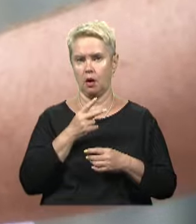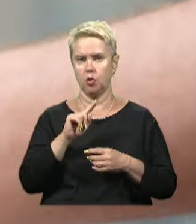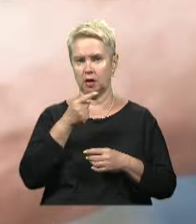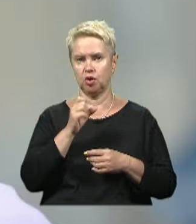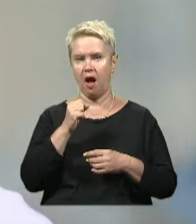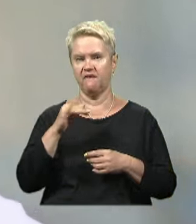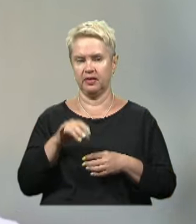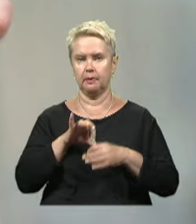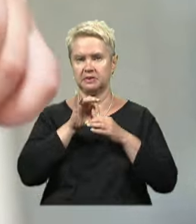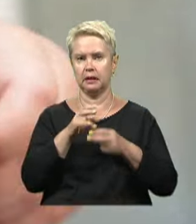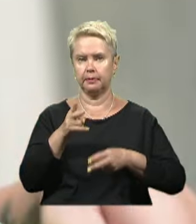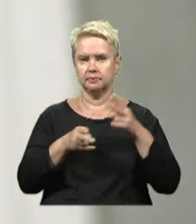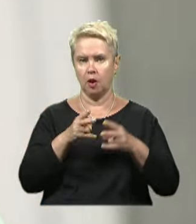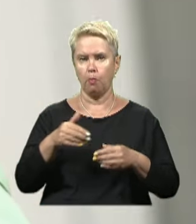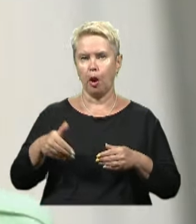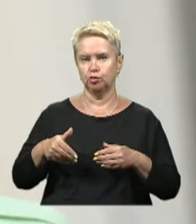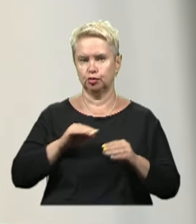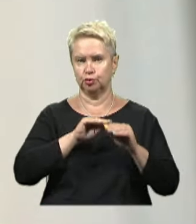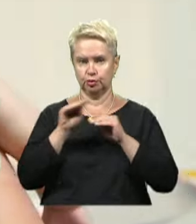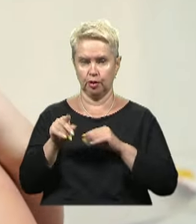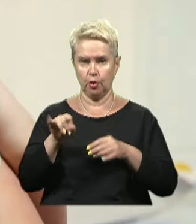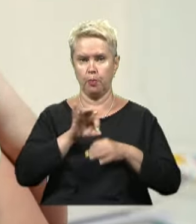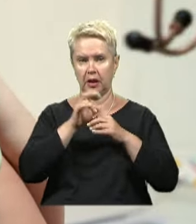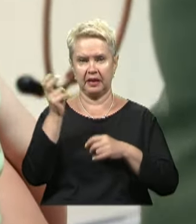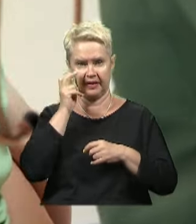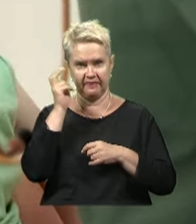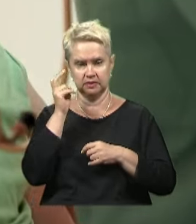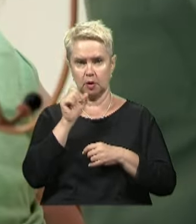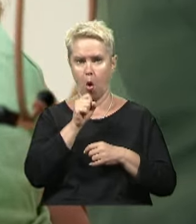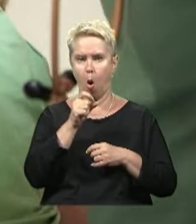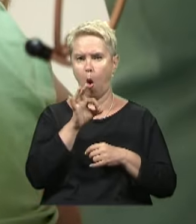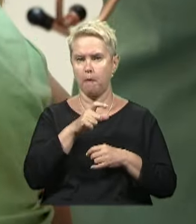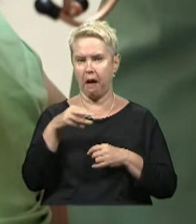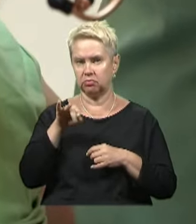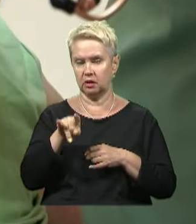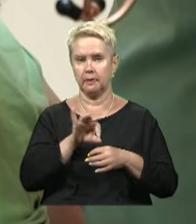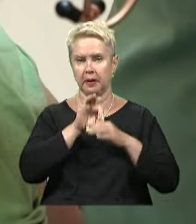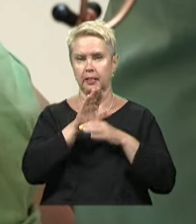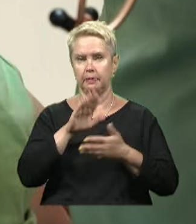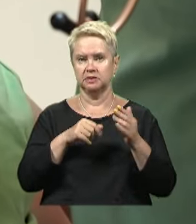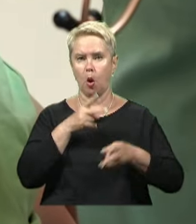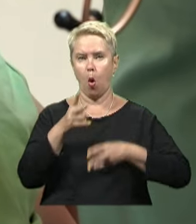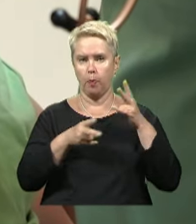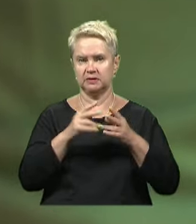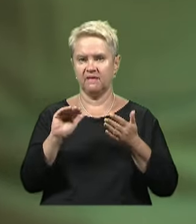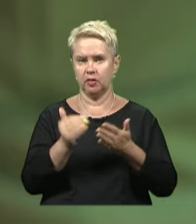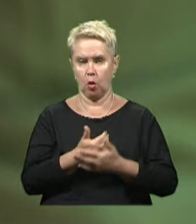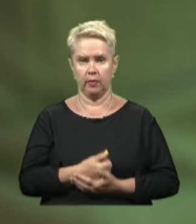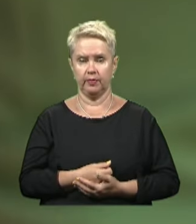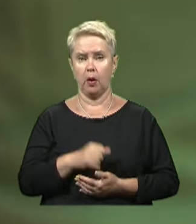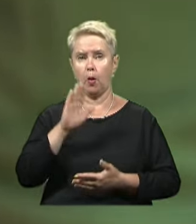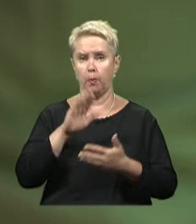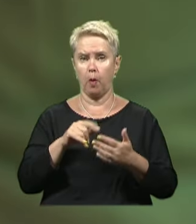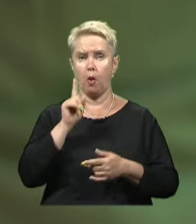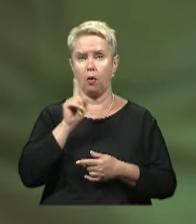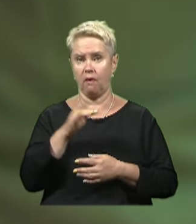Дівчинка перенесла трансплантацію печінки. Її провели у київському Ахмадиті. Там проходило і післяопераційне відновлення. Аж